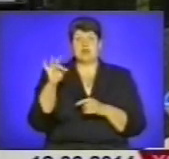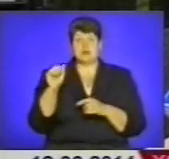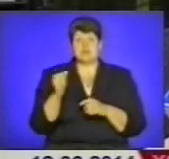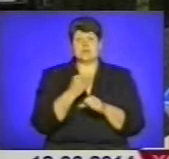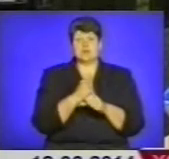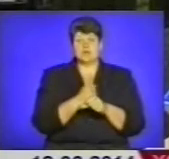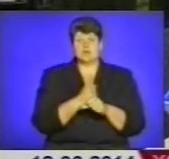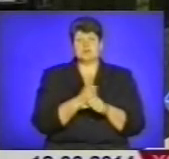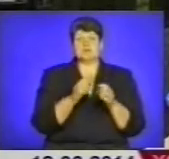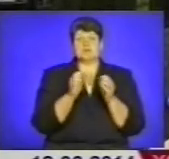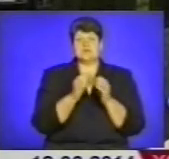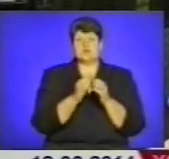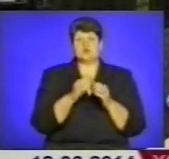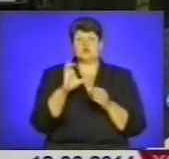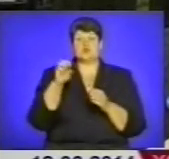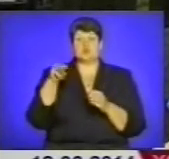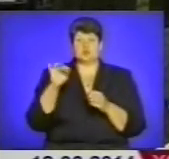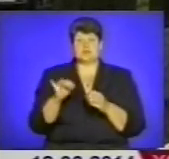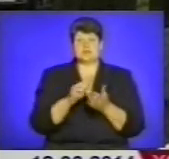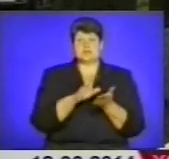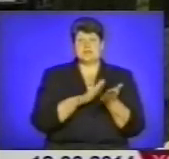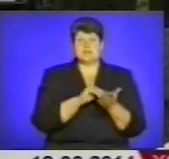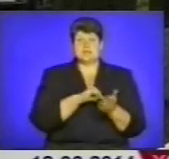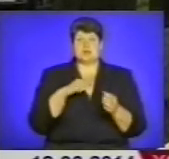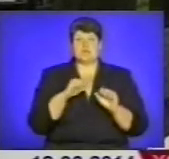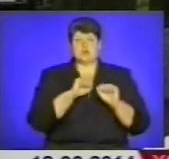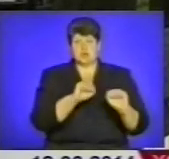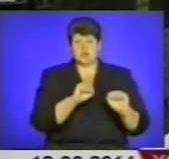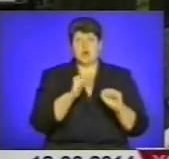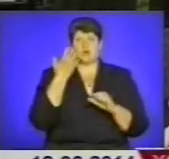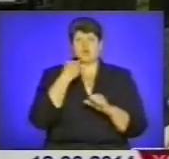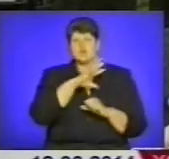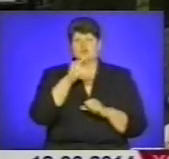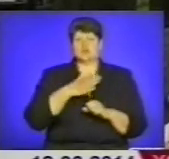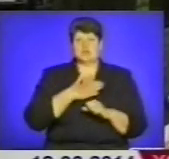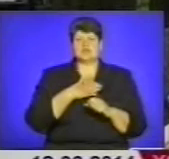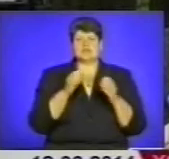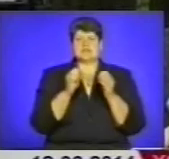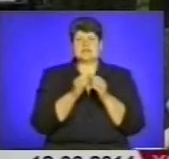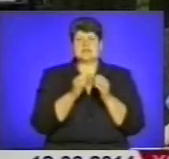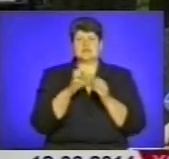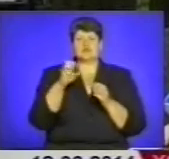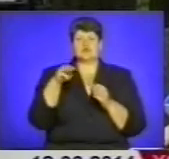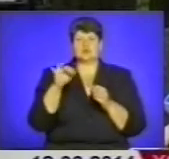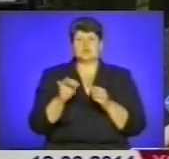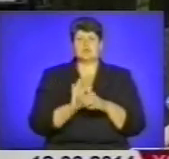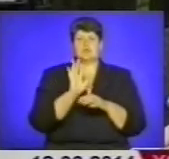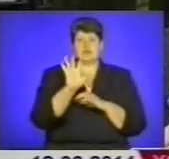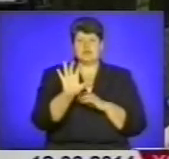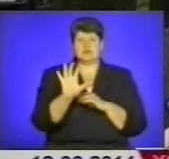проработала. Потім 10 сотню записалась, самооборони. Потім, коли всю нашу 10 сотню відправили на передовую, нацгвардію,